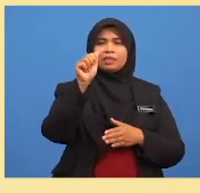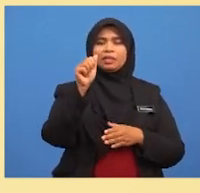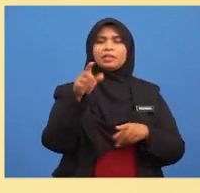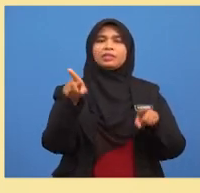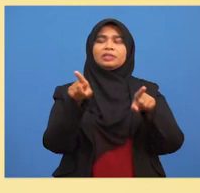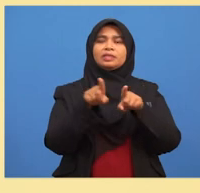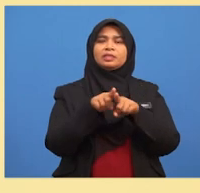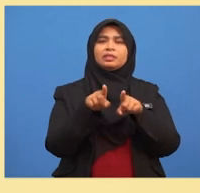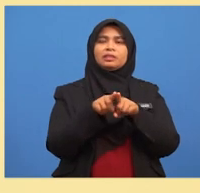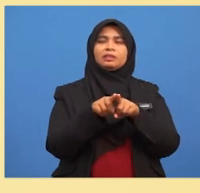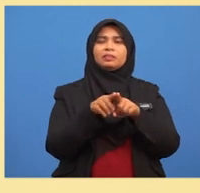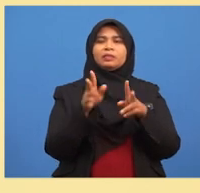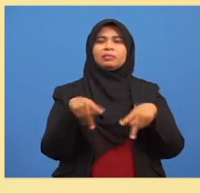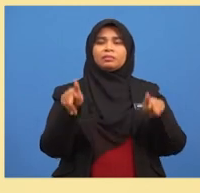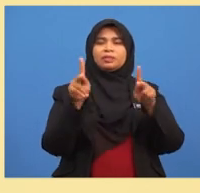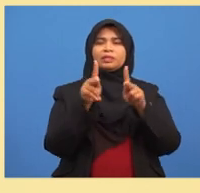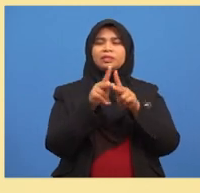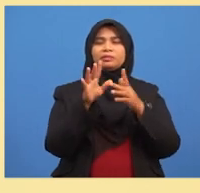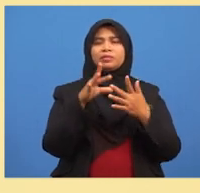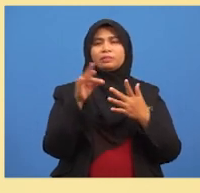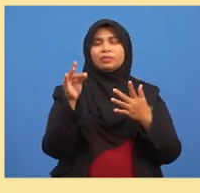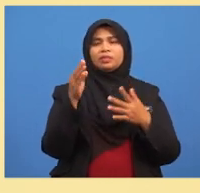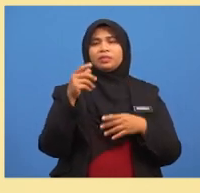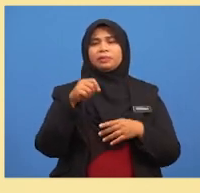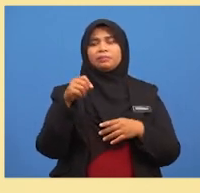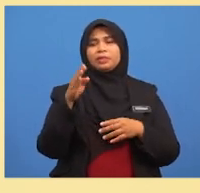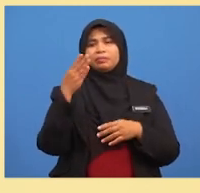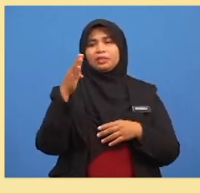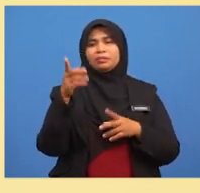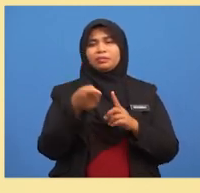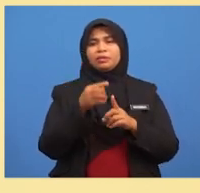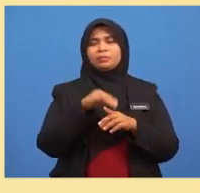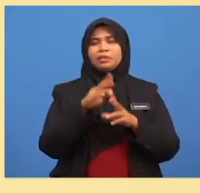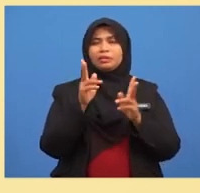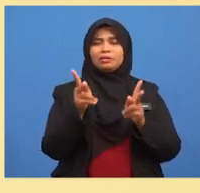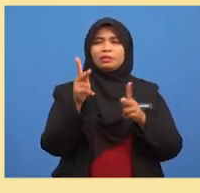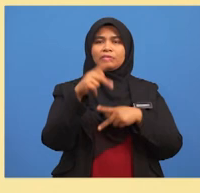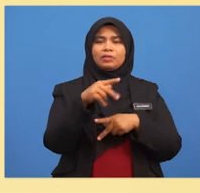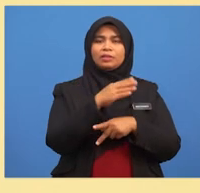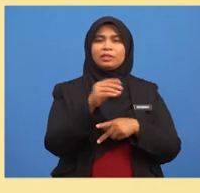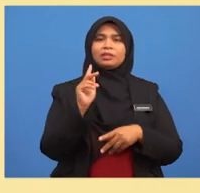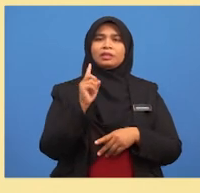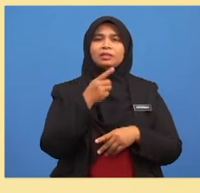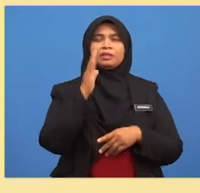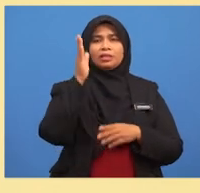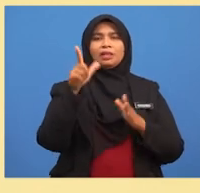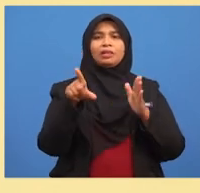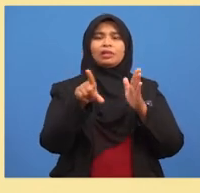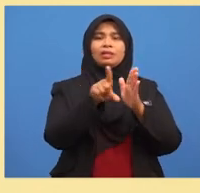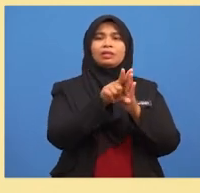ialah peristiwa memilih pen biru daripada kotak Dan kita akan melabel